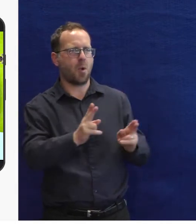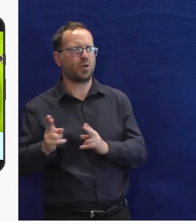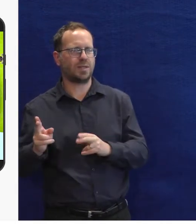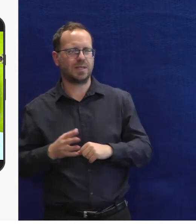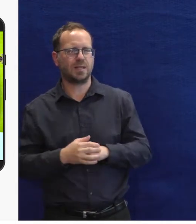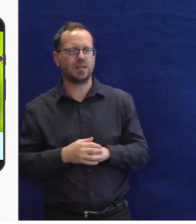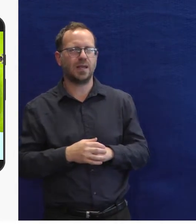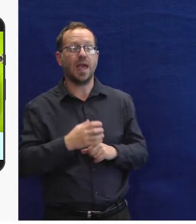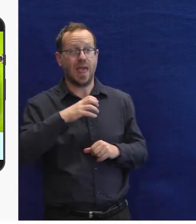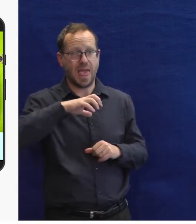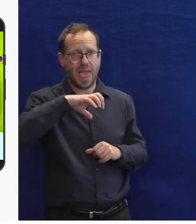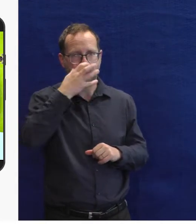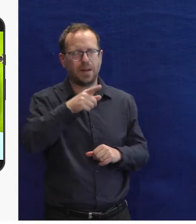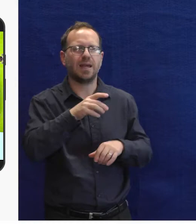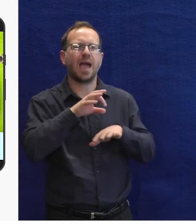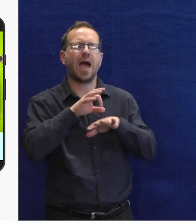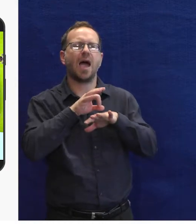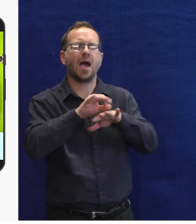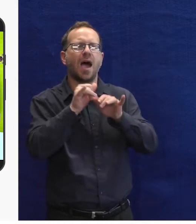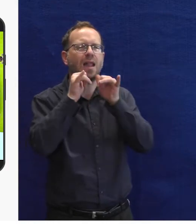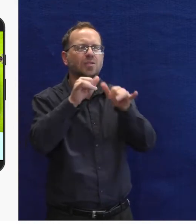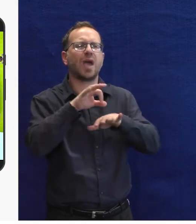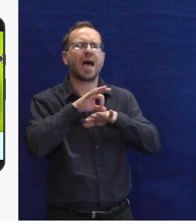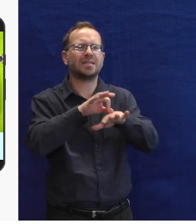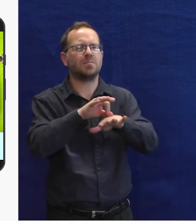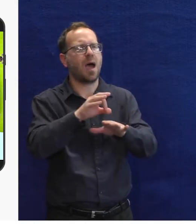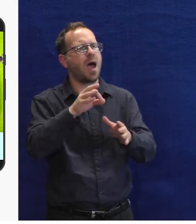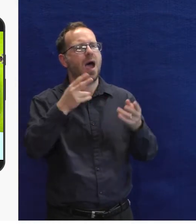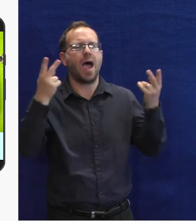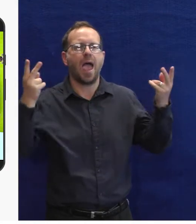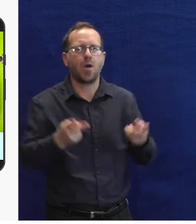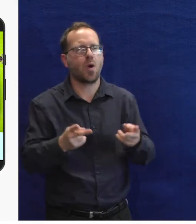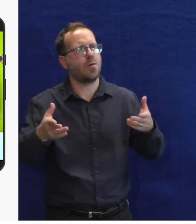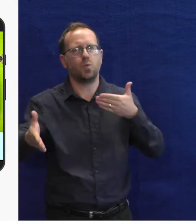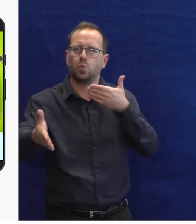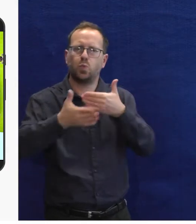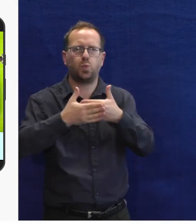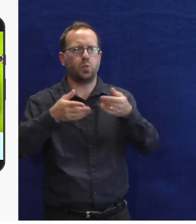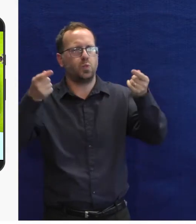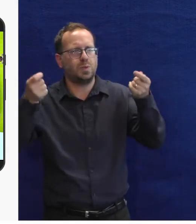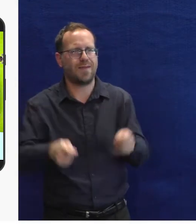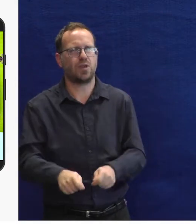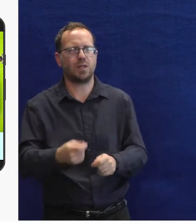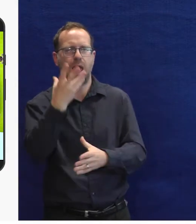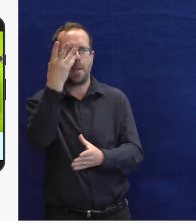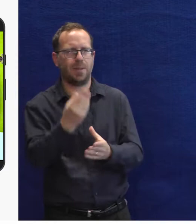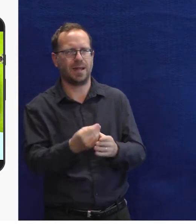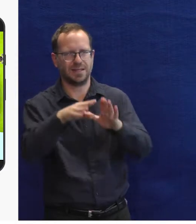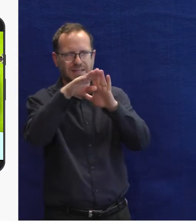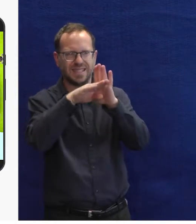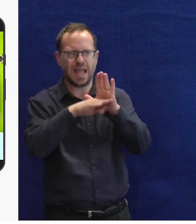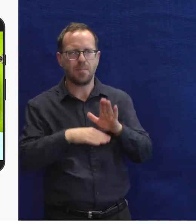vlastně celou dobu. To znamená, pro iOS ten asistent je vlastně zamčený v té aplikaci Seznamu.